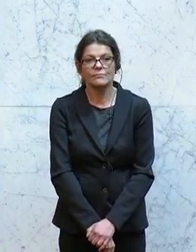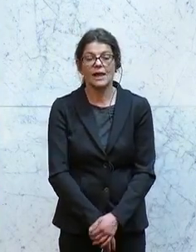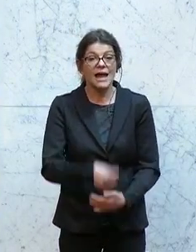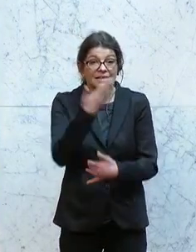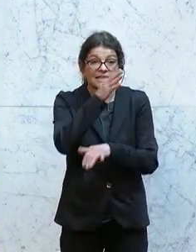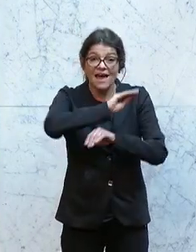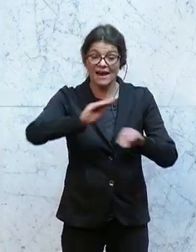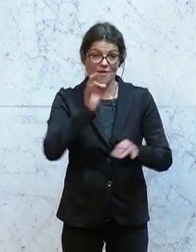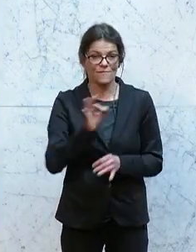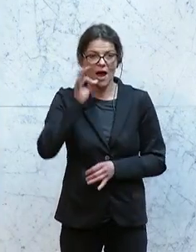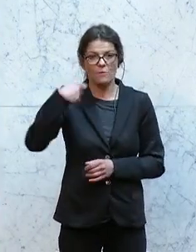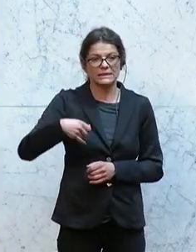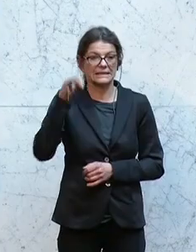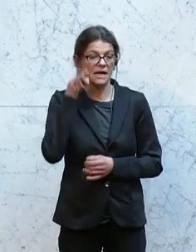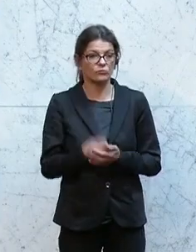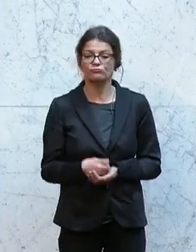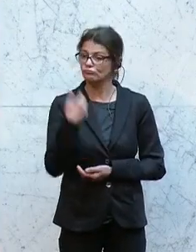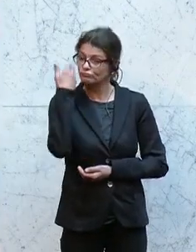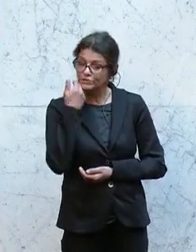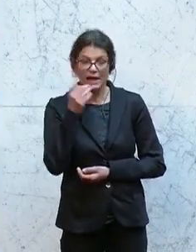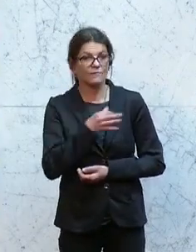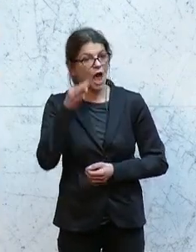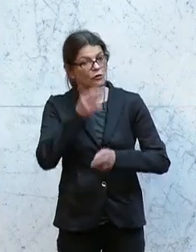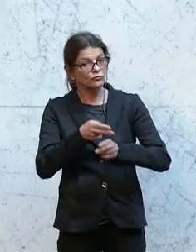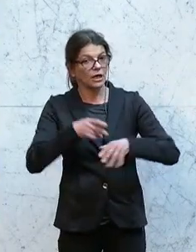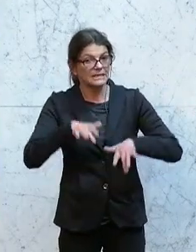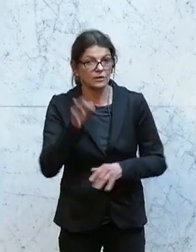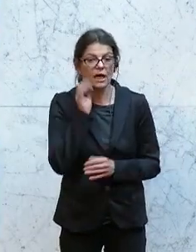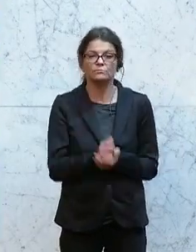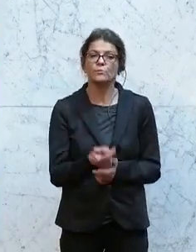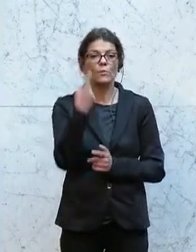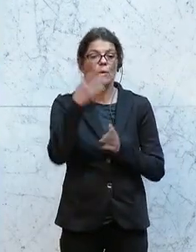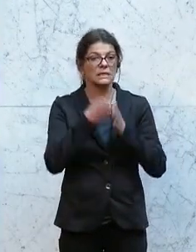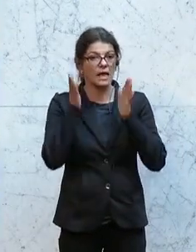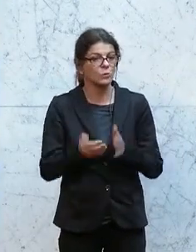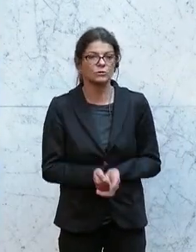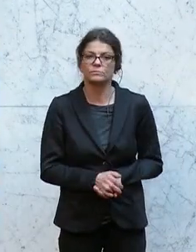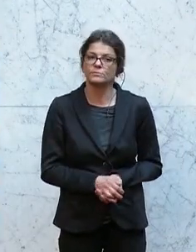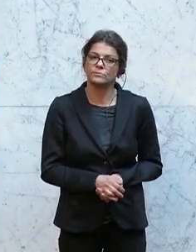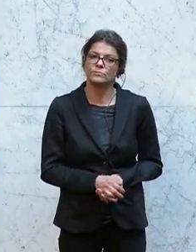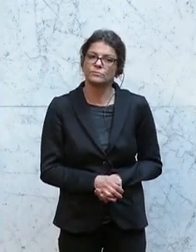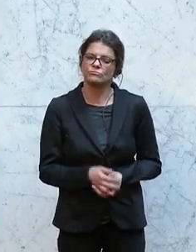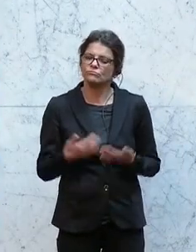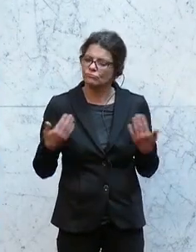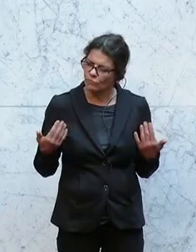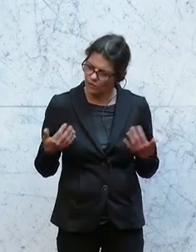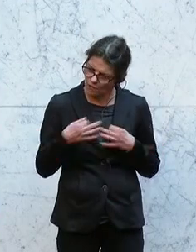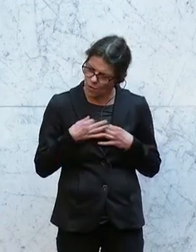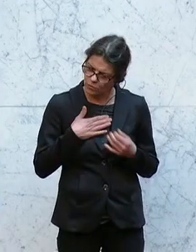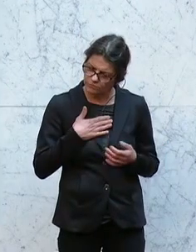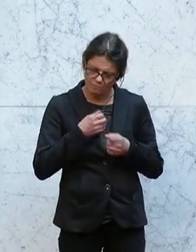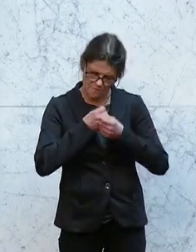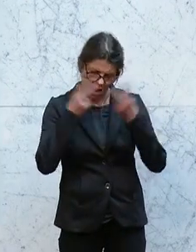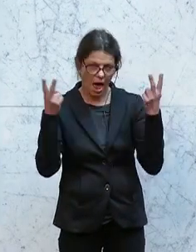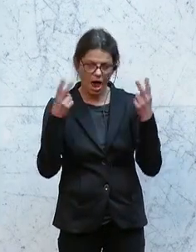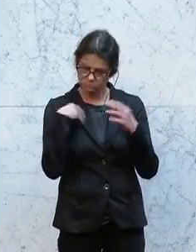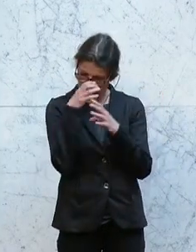Sehr geehrte Frau Präsidentin, sehr geehrte Staatssekretärin, Hohes Haus. Zunächst für uns steht ganz klar